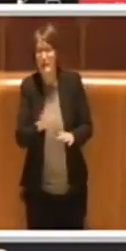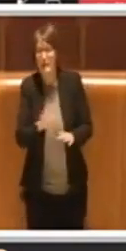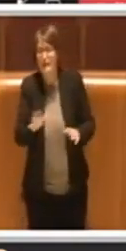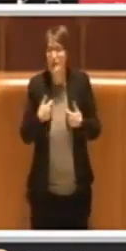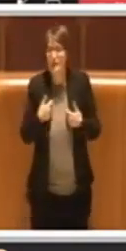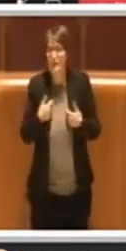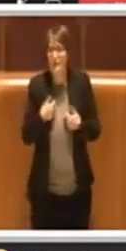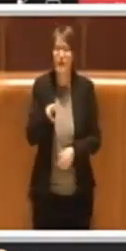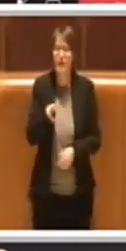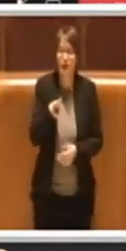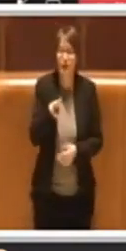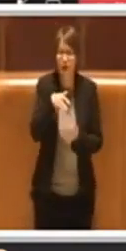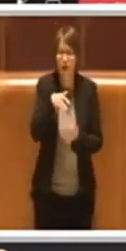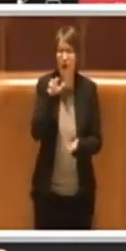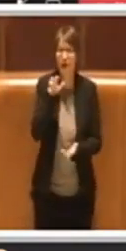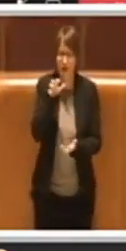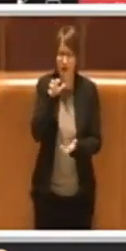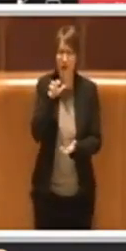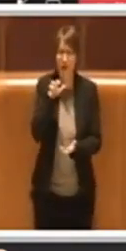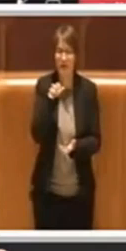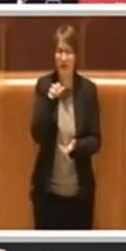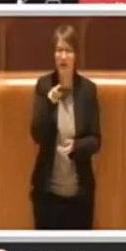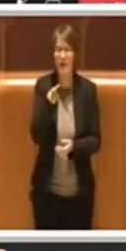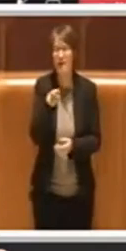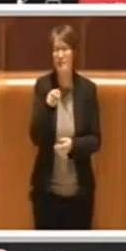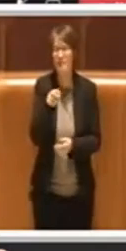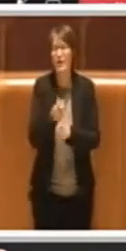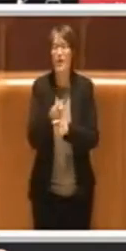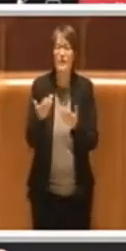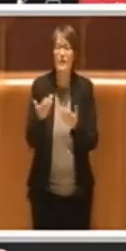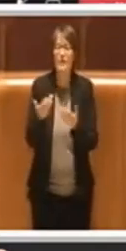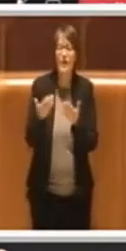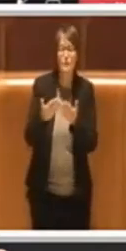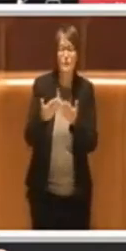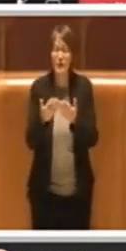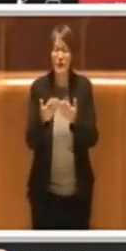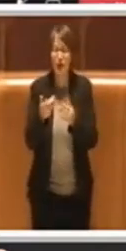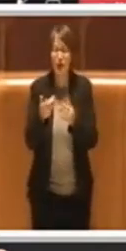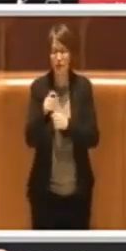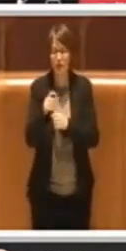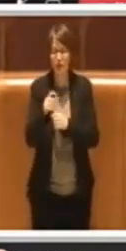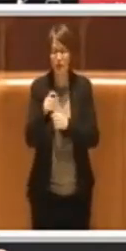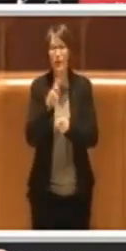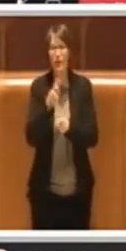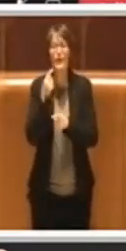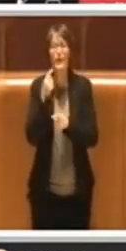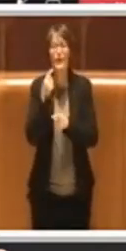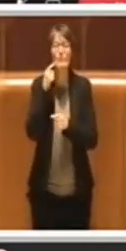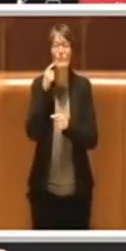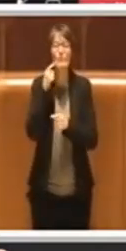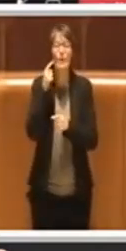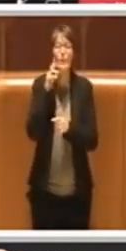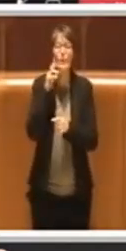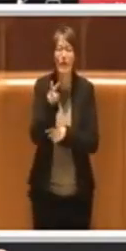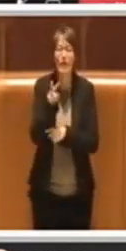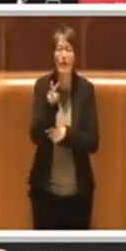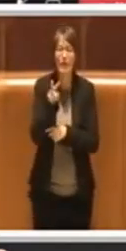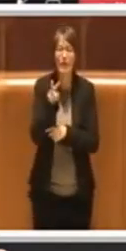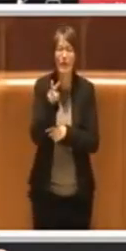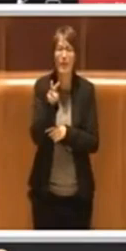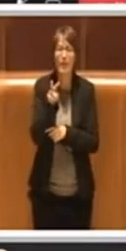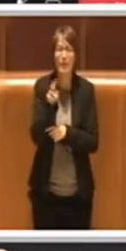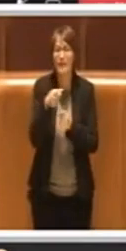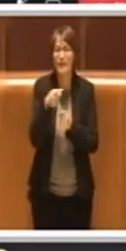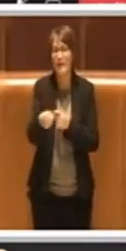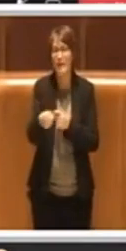che da studiare lui era da rubare veramente con gli occhi, è partito come apprendista nelle botteghe di un